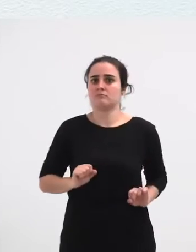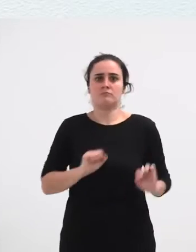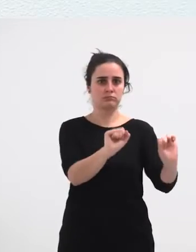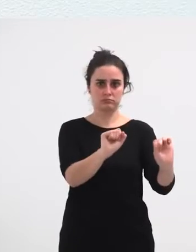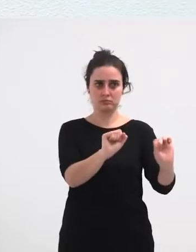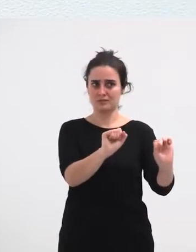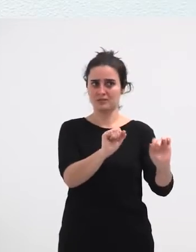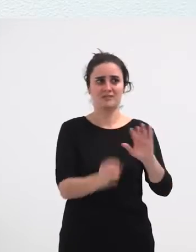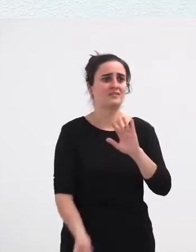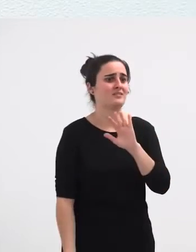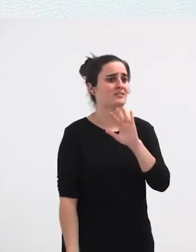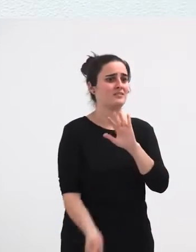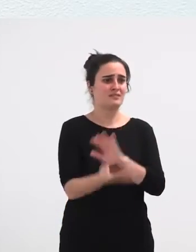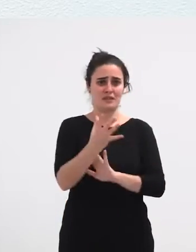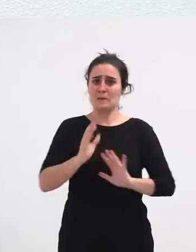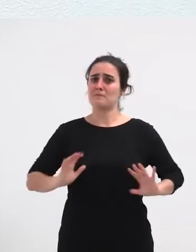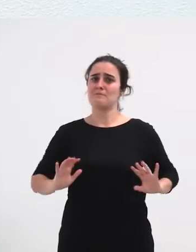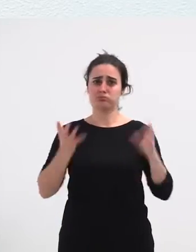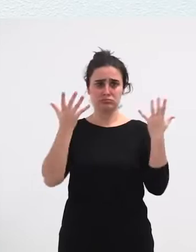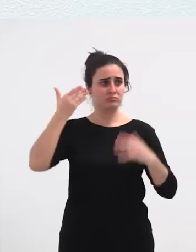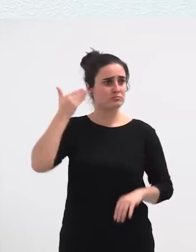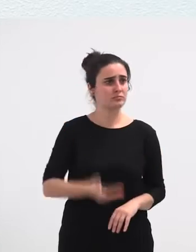Izugarrizko Izan Zan Irunen